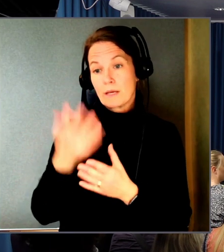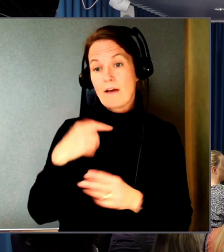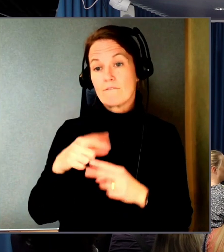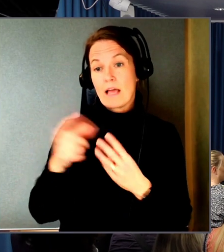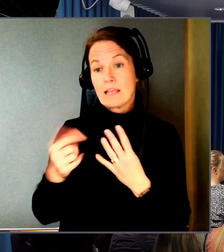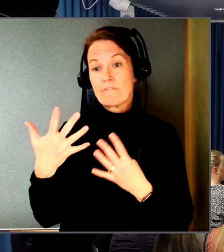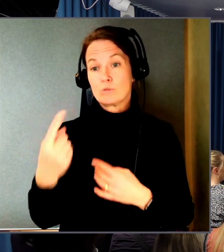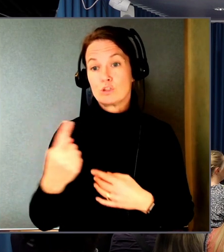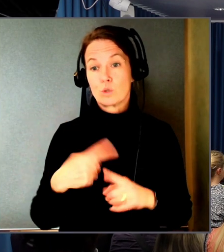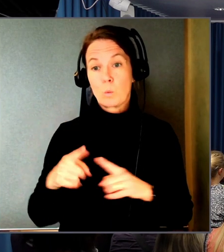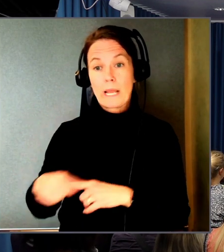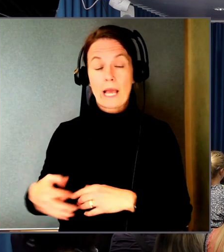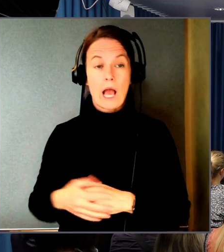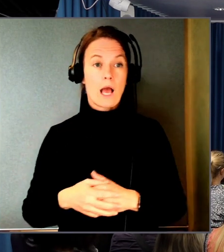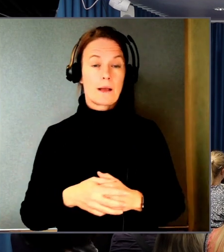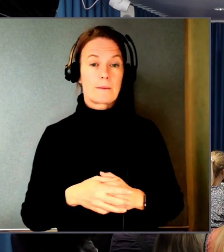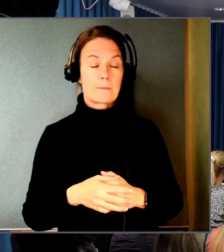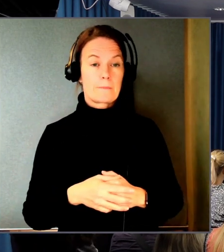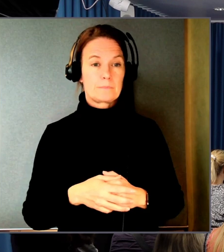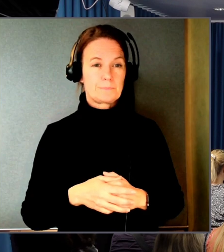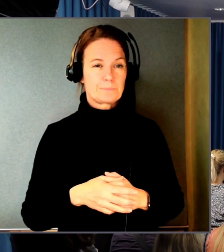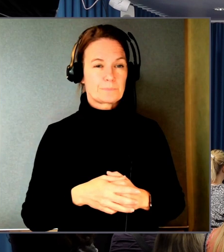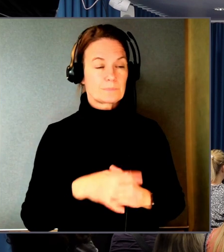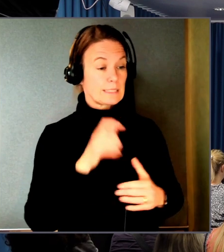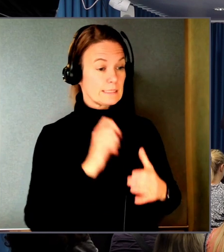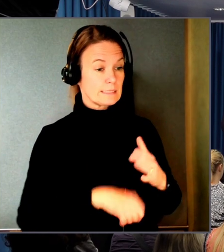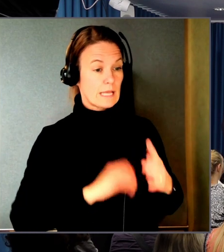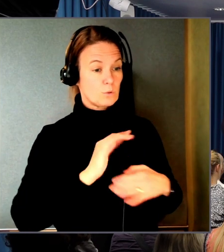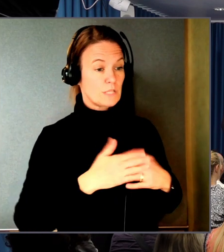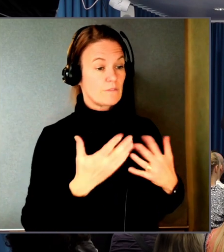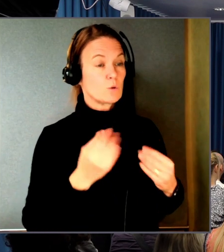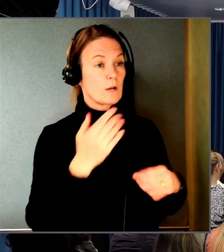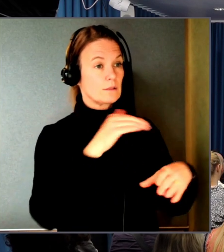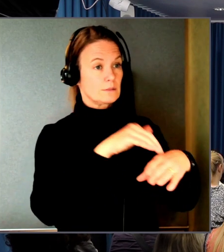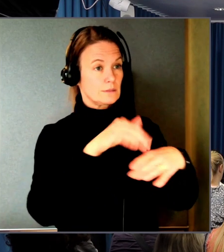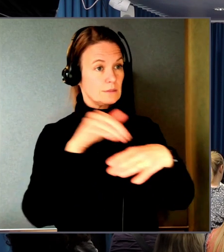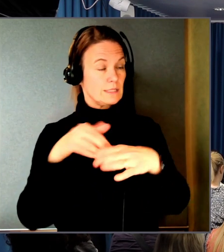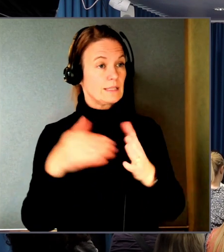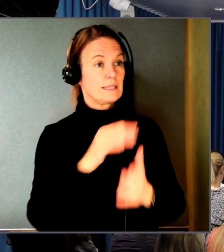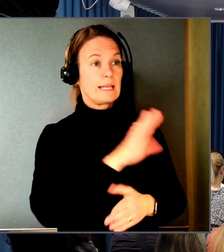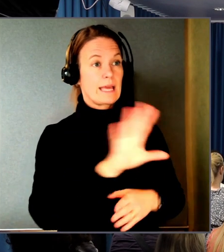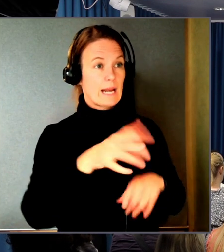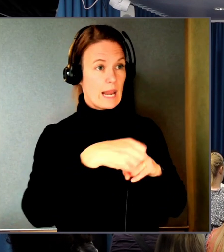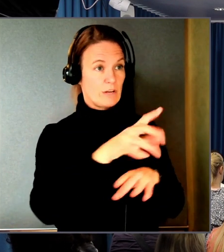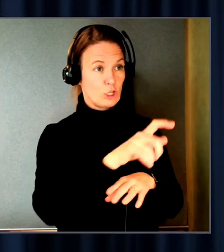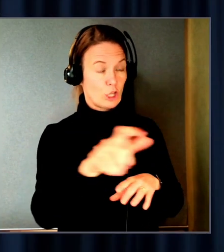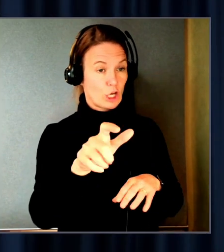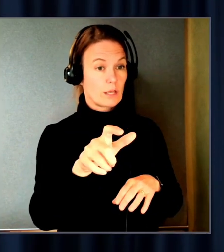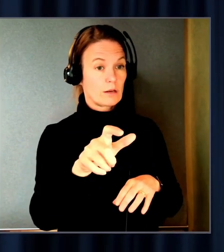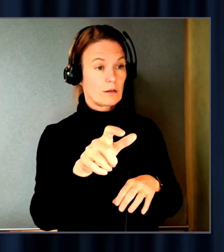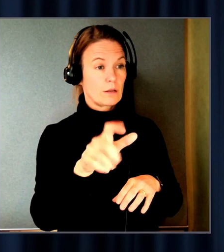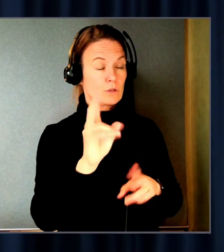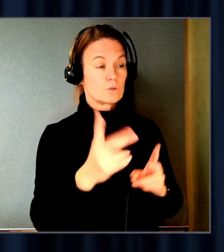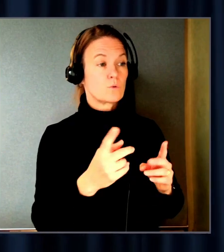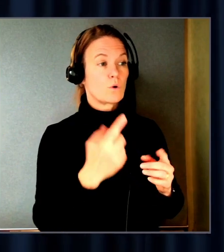Och en startåtgärd skulle kunna vara att påtala för era leverantörer så snart som